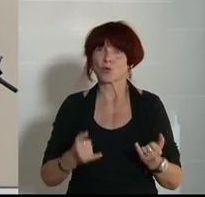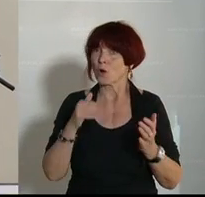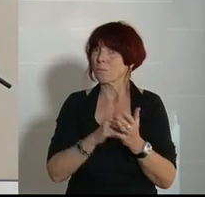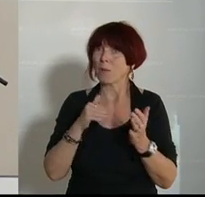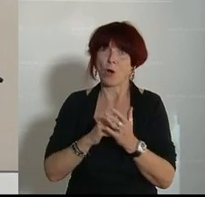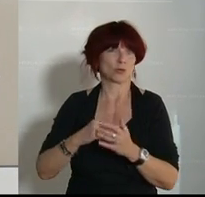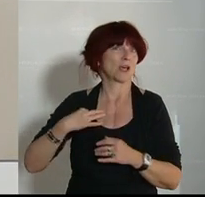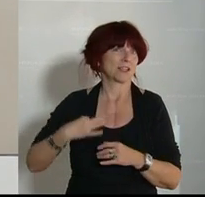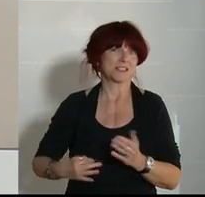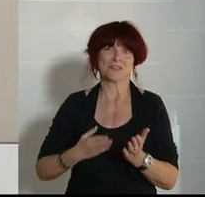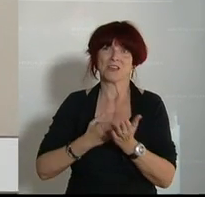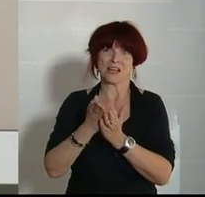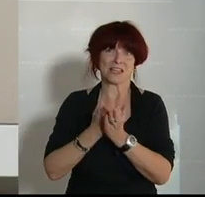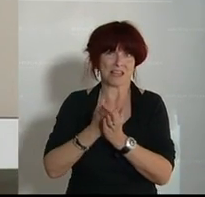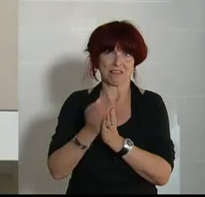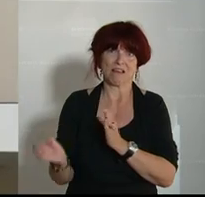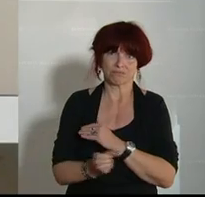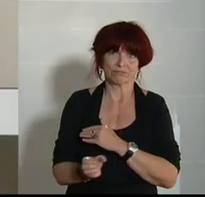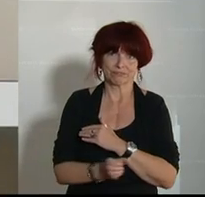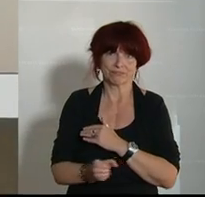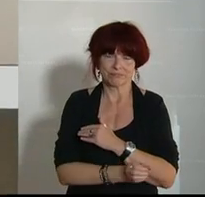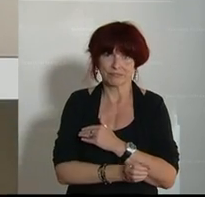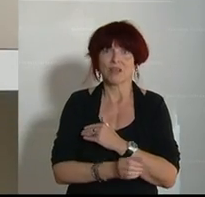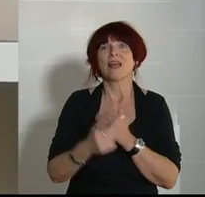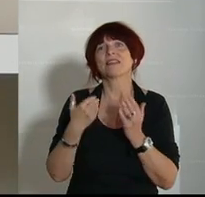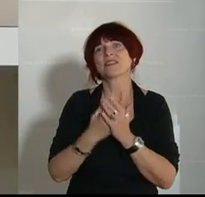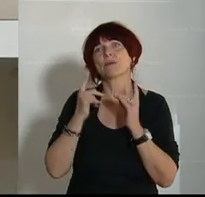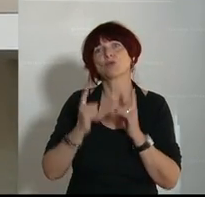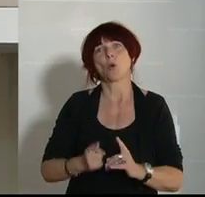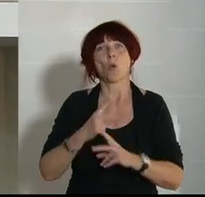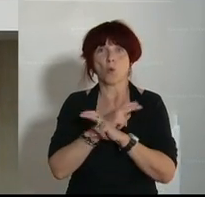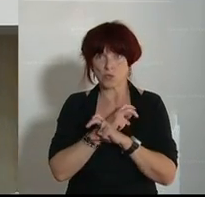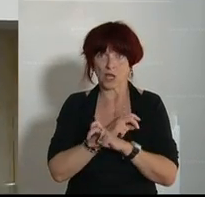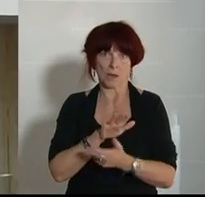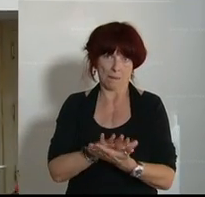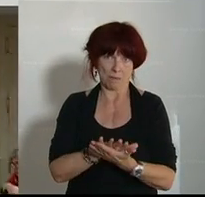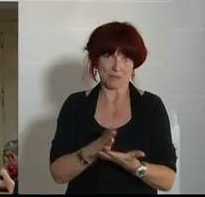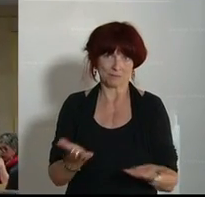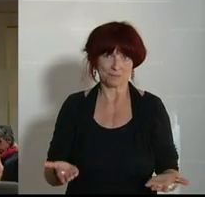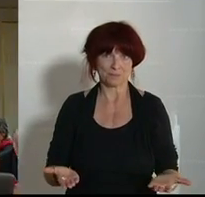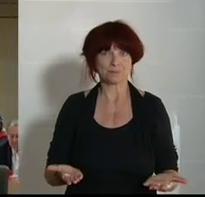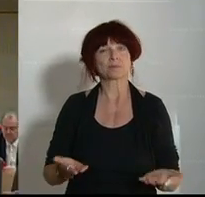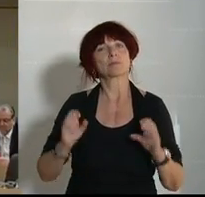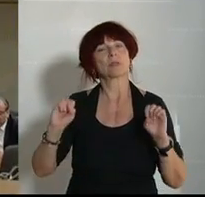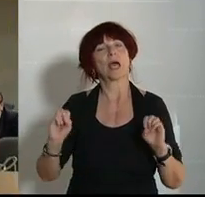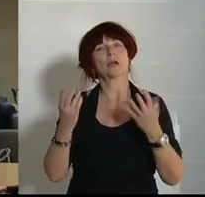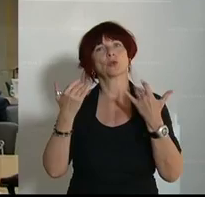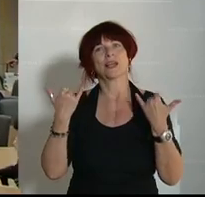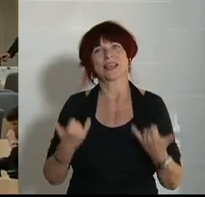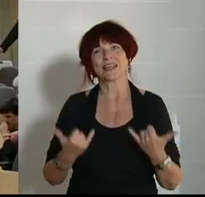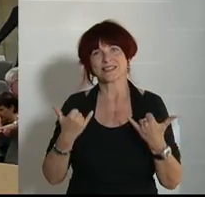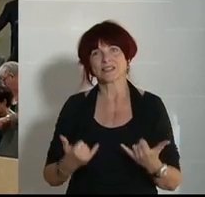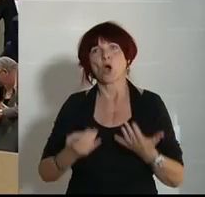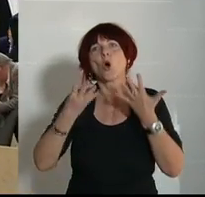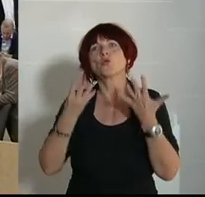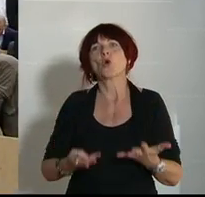Und darum glaube ich, ist auch wichtig, dass wir den Zivildienst in Österreich stärken. Wir haben aktuell eine Quote von 90